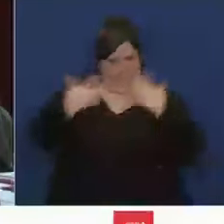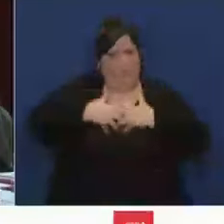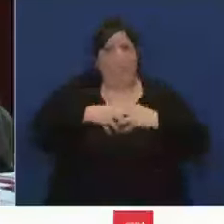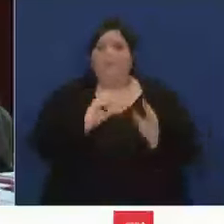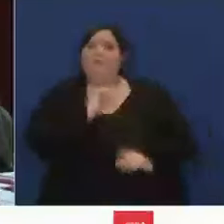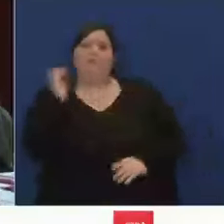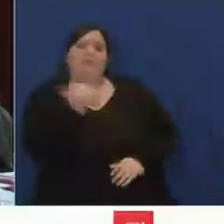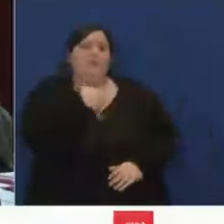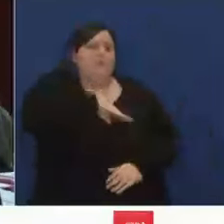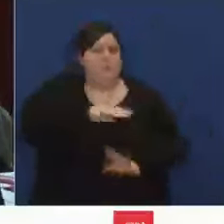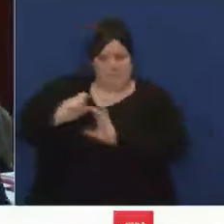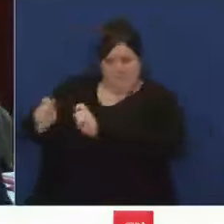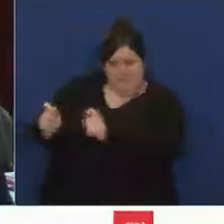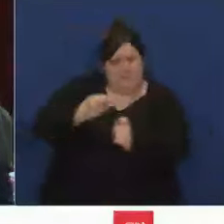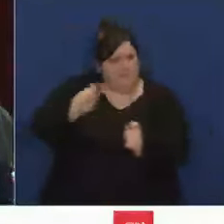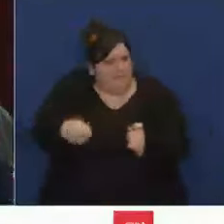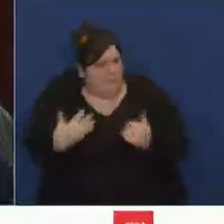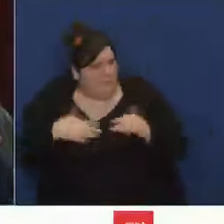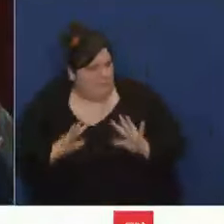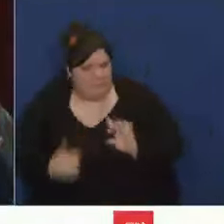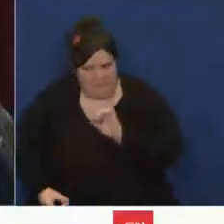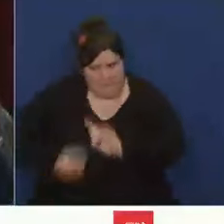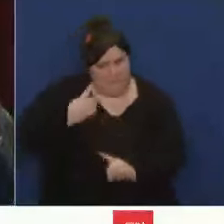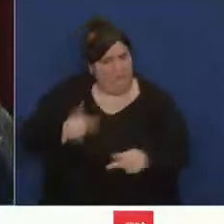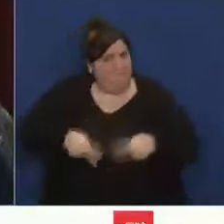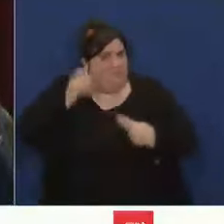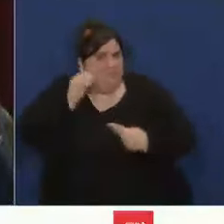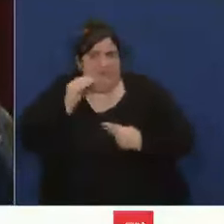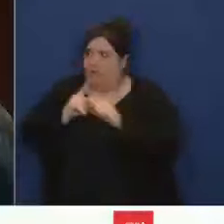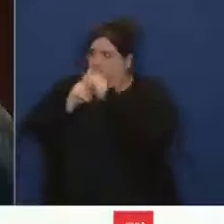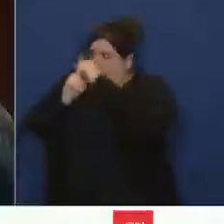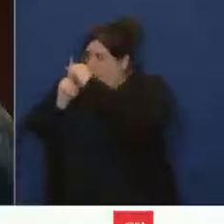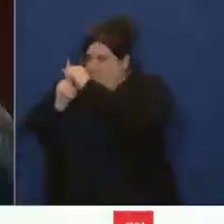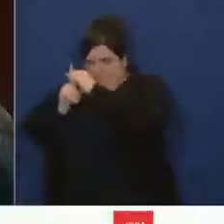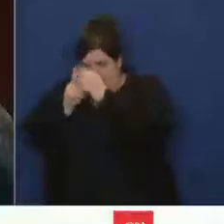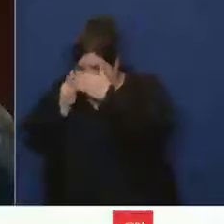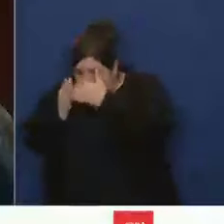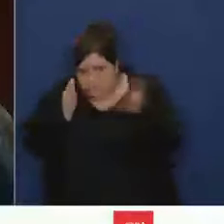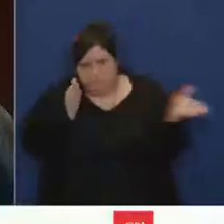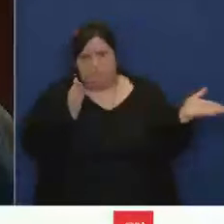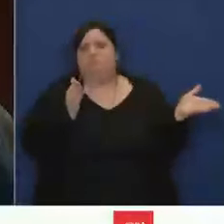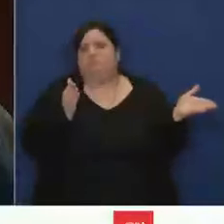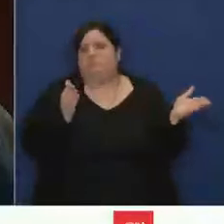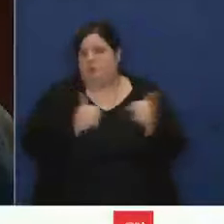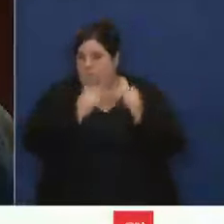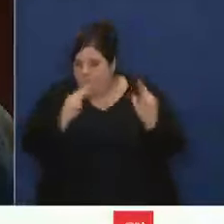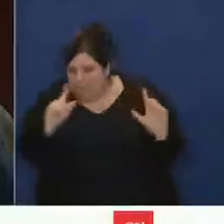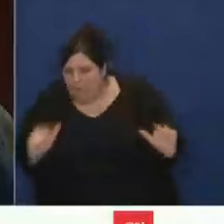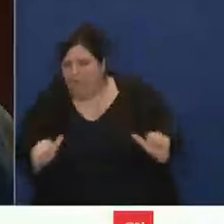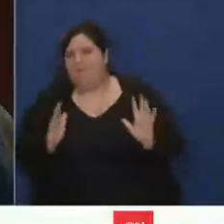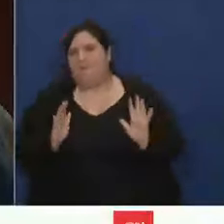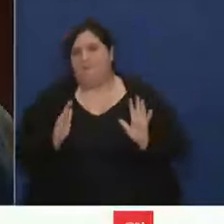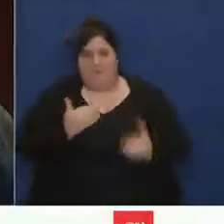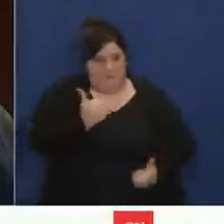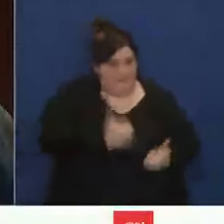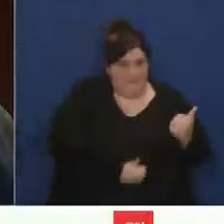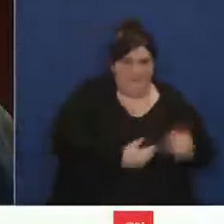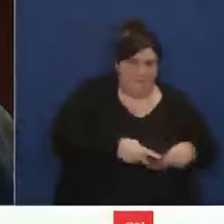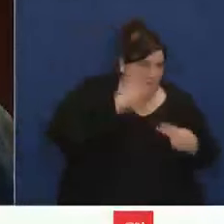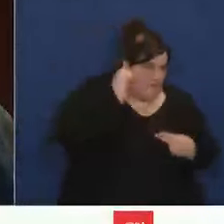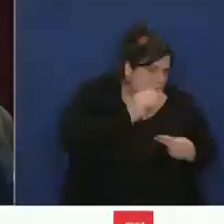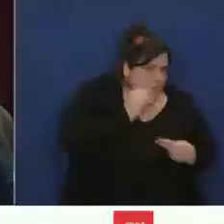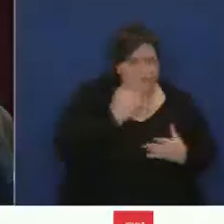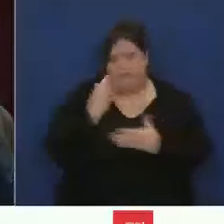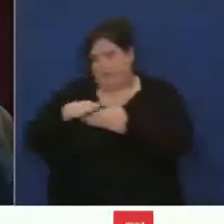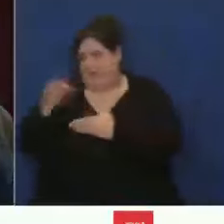qu'elle prenne bien en compte cette imbrication quotidienne, dense, forte, entre les services et les